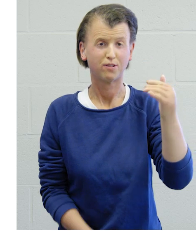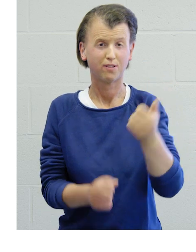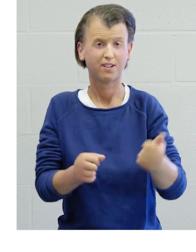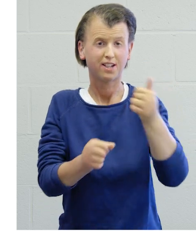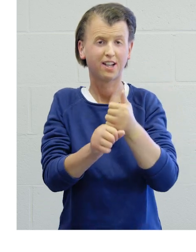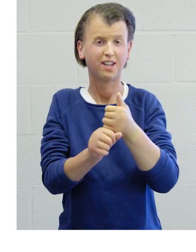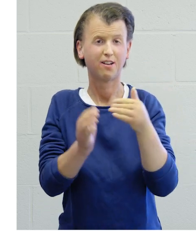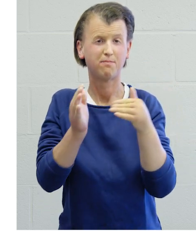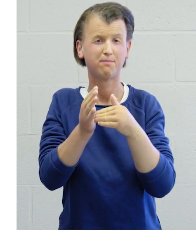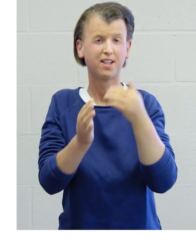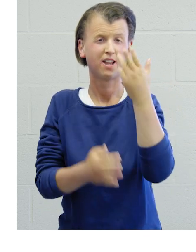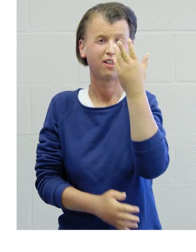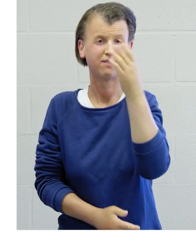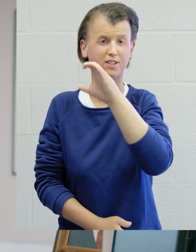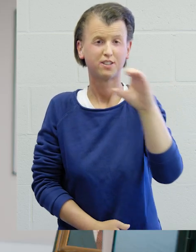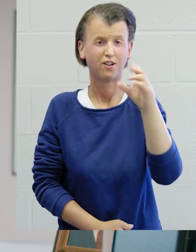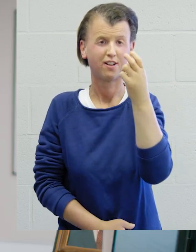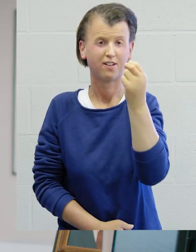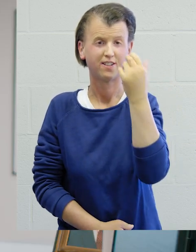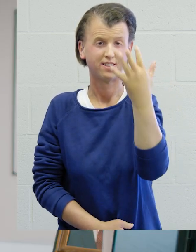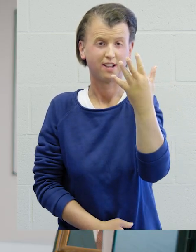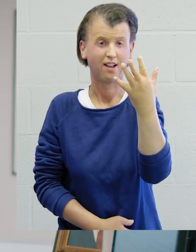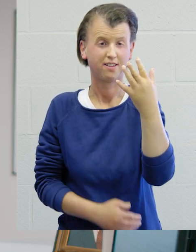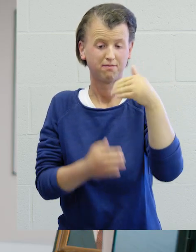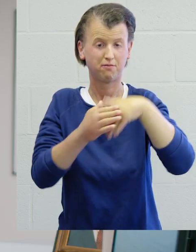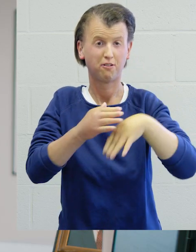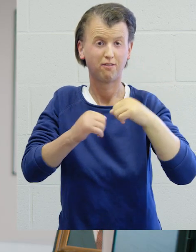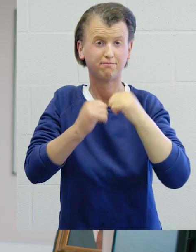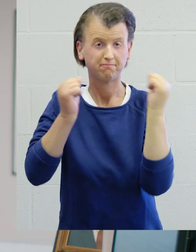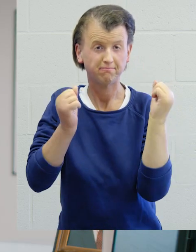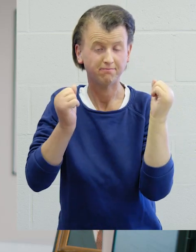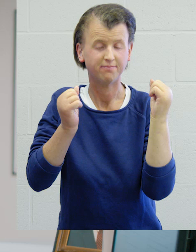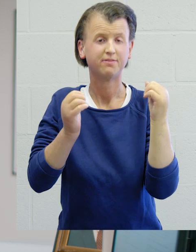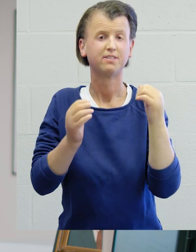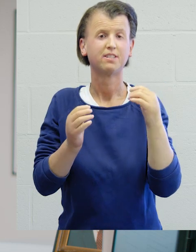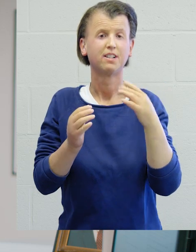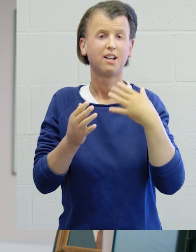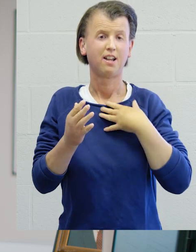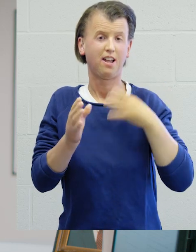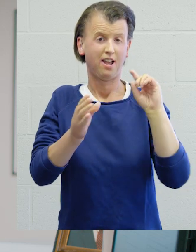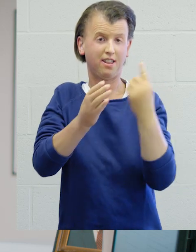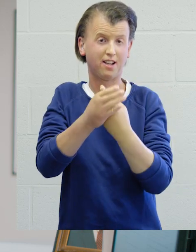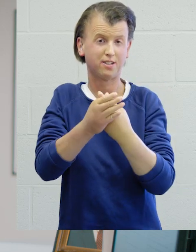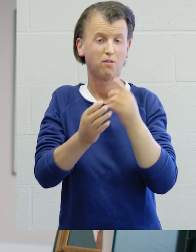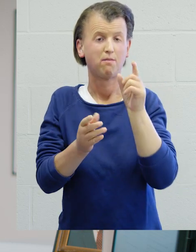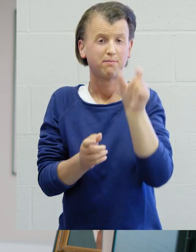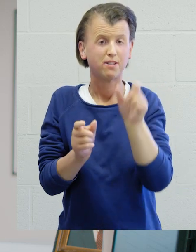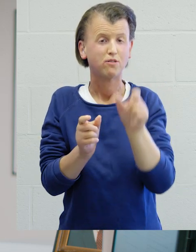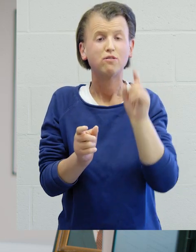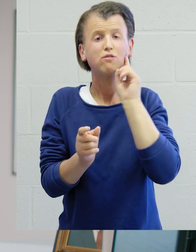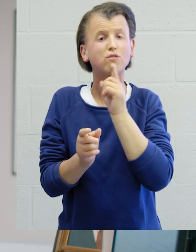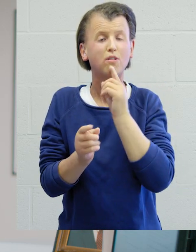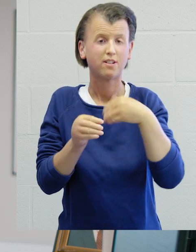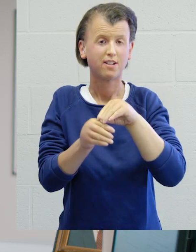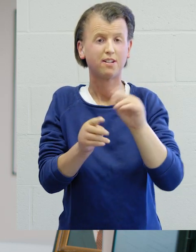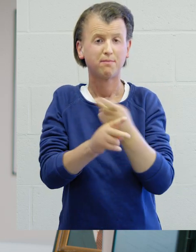Les ateliers du Monceau ont été créés en 1985 pour pouvoir répondre à un besoin, c'est l'intégration socioprofessionnelle